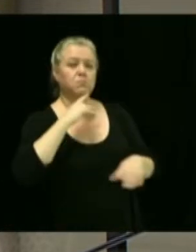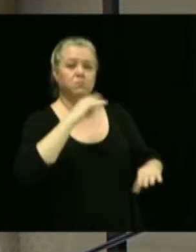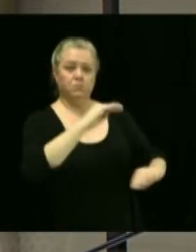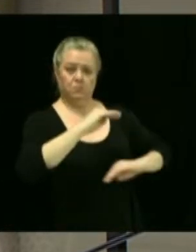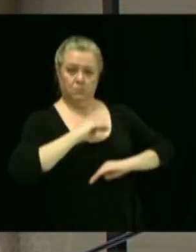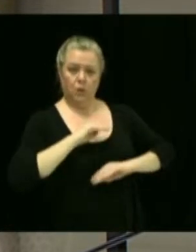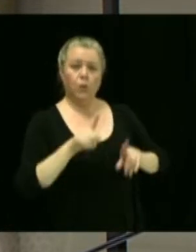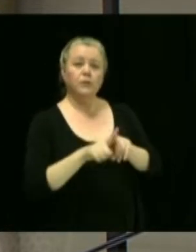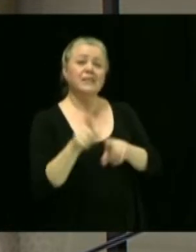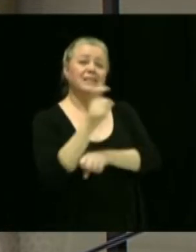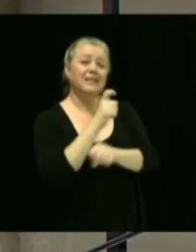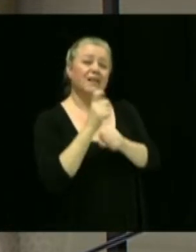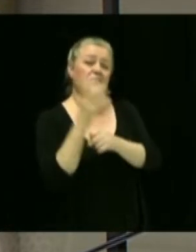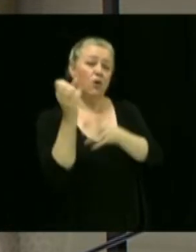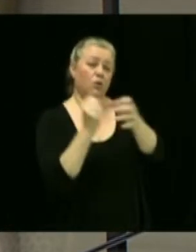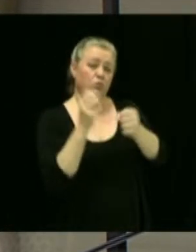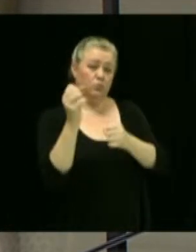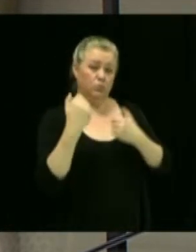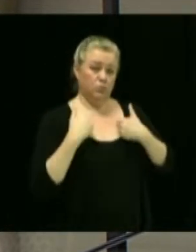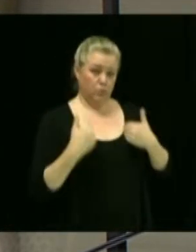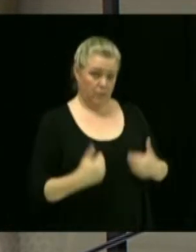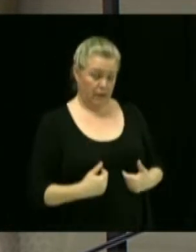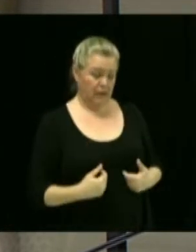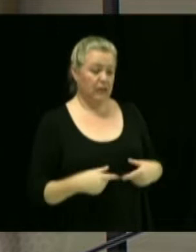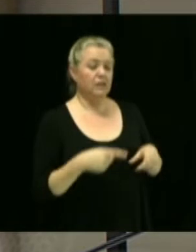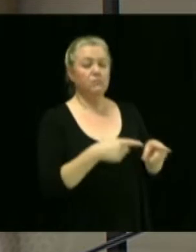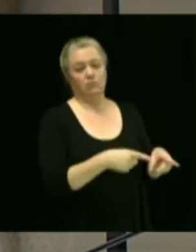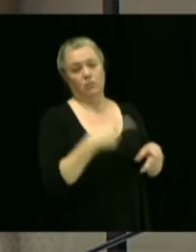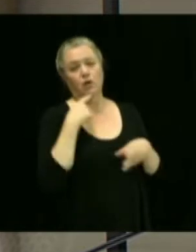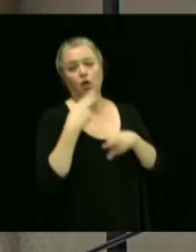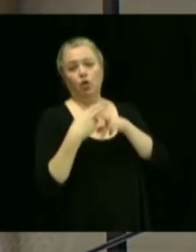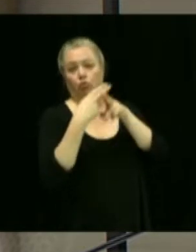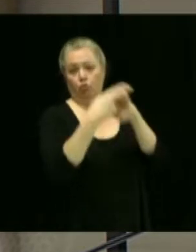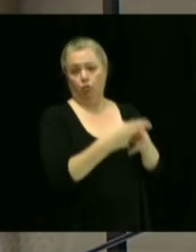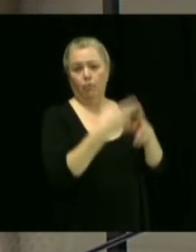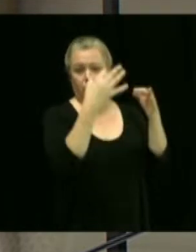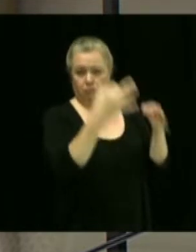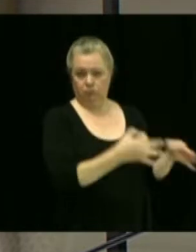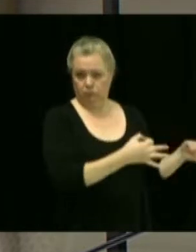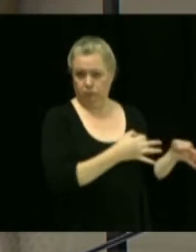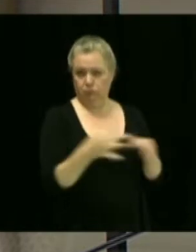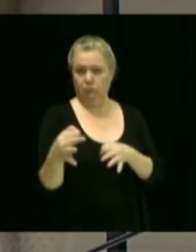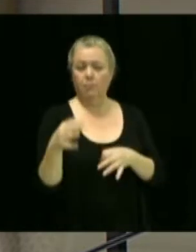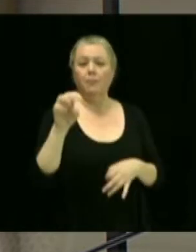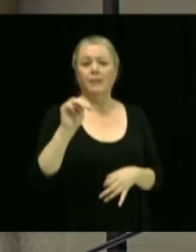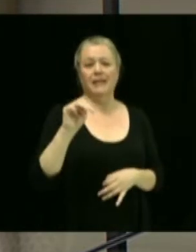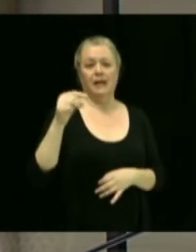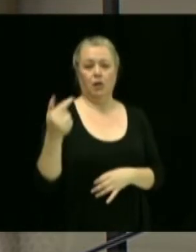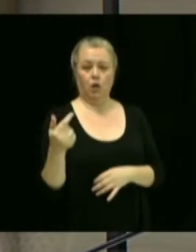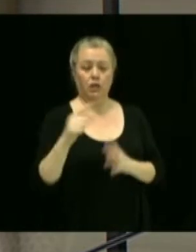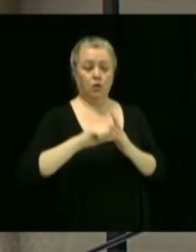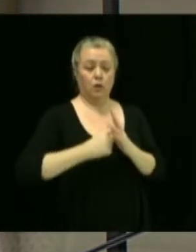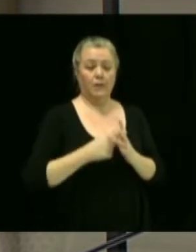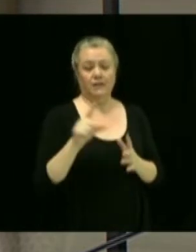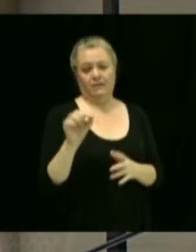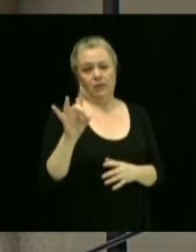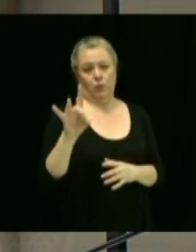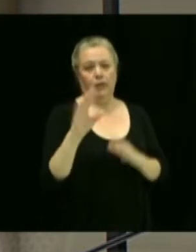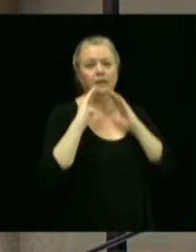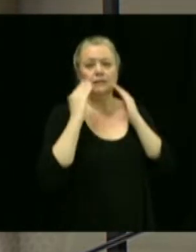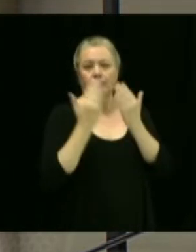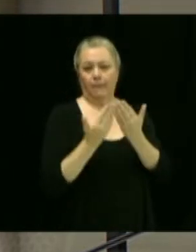lieu de procéder à la nomination sur une base permanente de M. Michael Grenier, et ce, à compter du 28 décembre prochain.